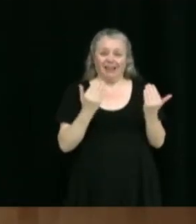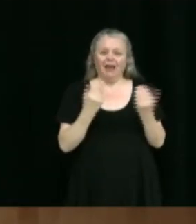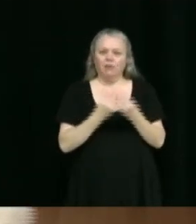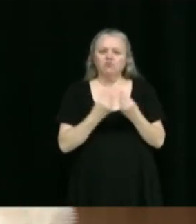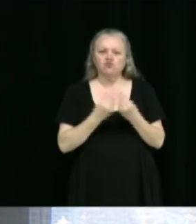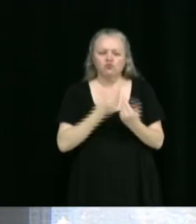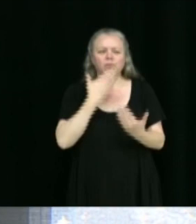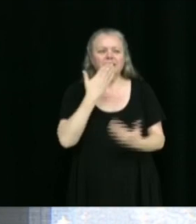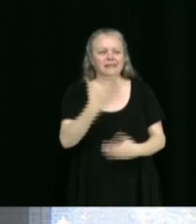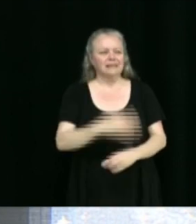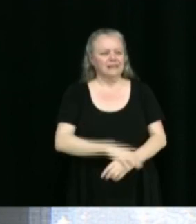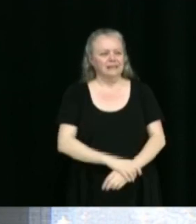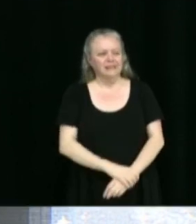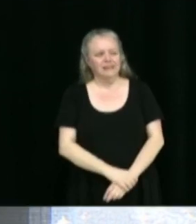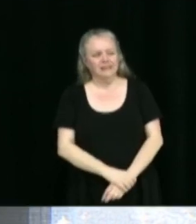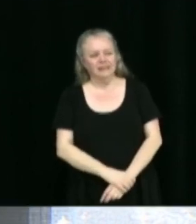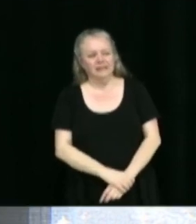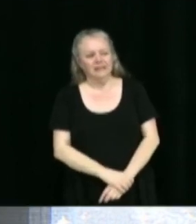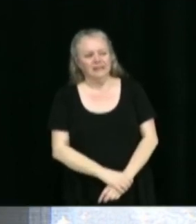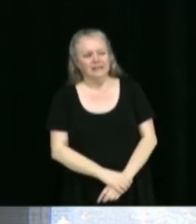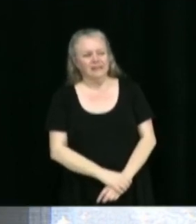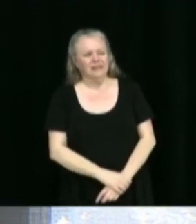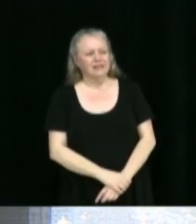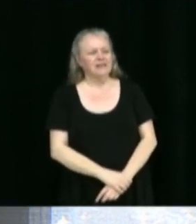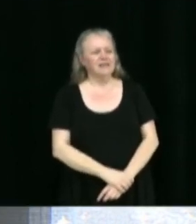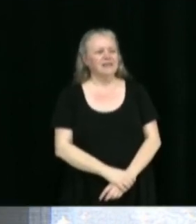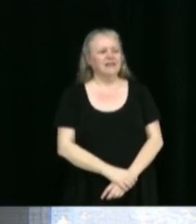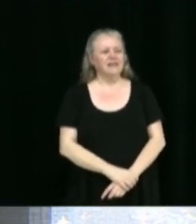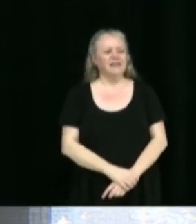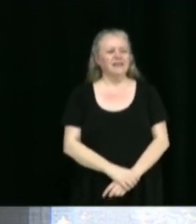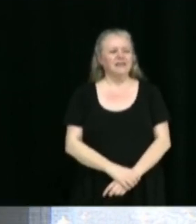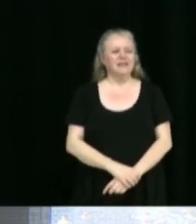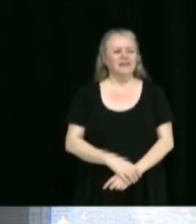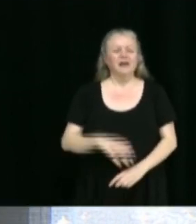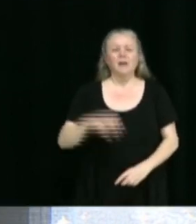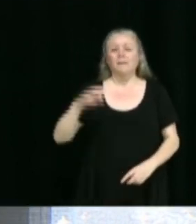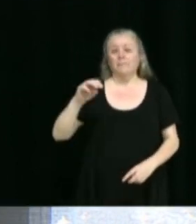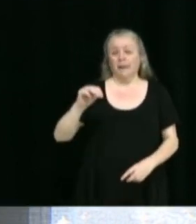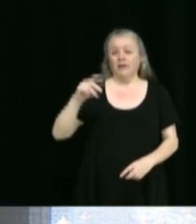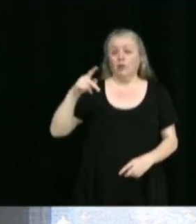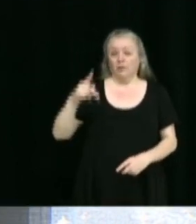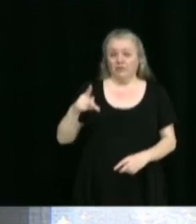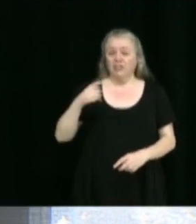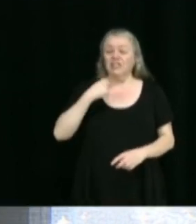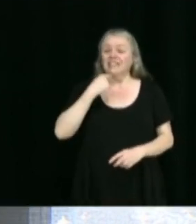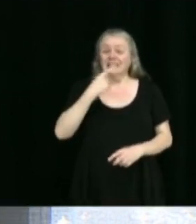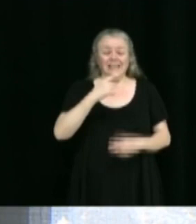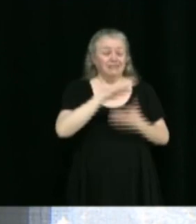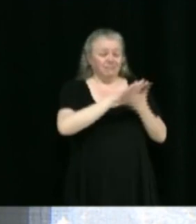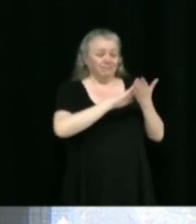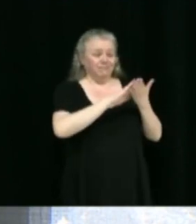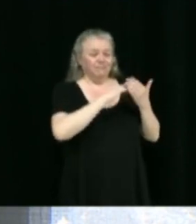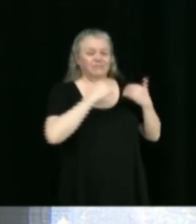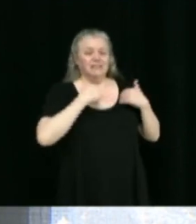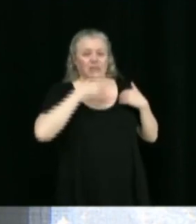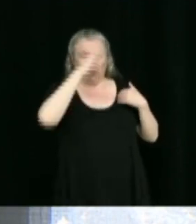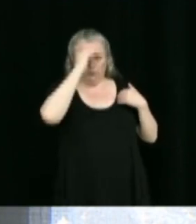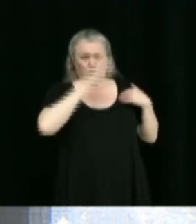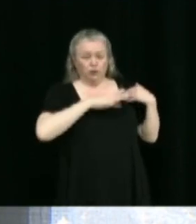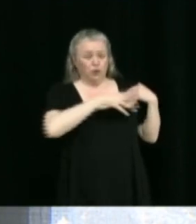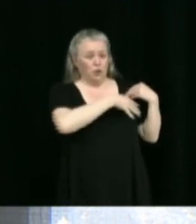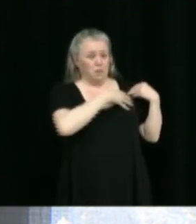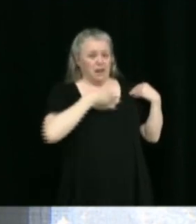Je comprends. le dit, M. le maire, c'est important de s'attendre au problème qui est un problème récurrent. depuis le temps que je suis conseiller du quartier